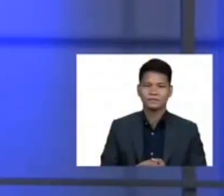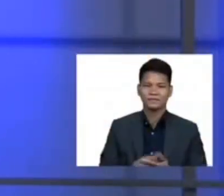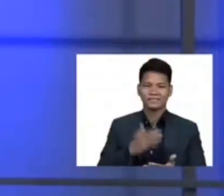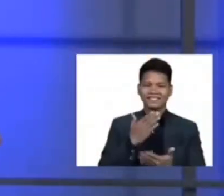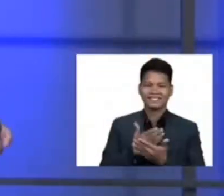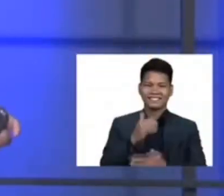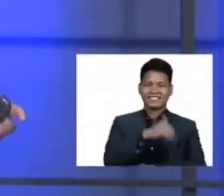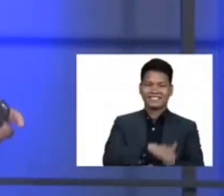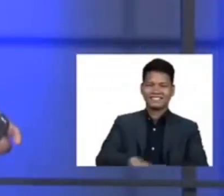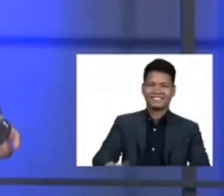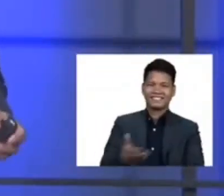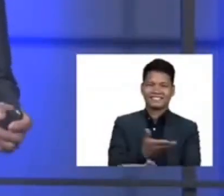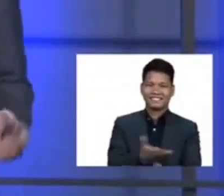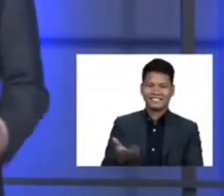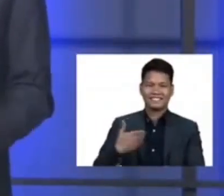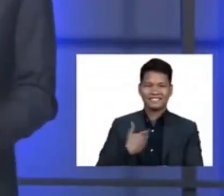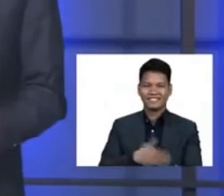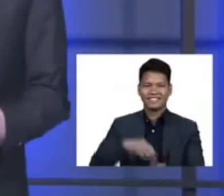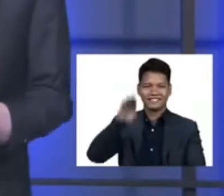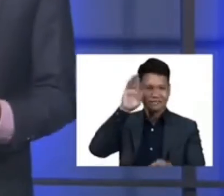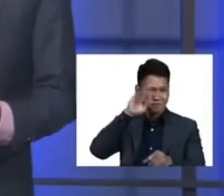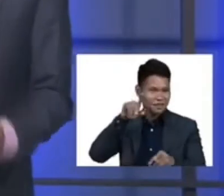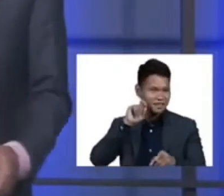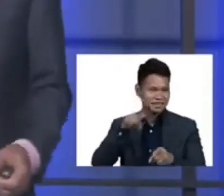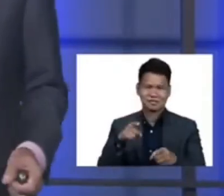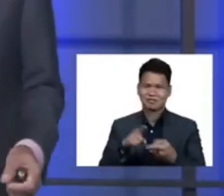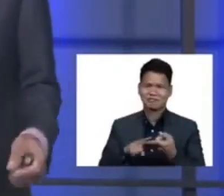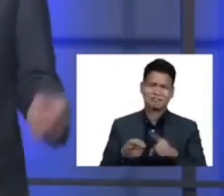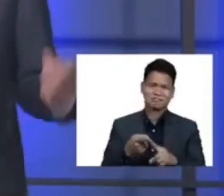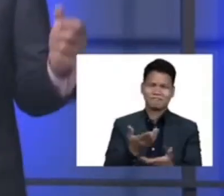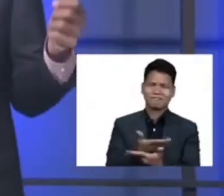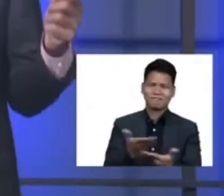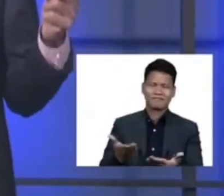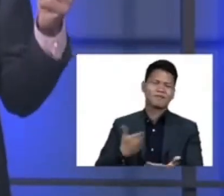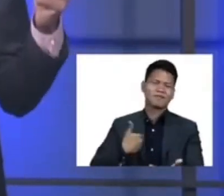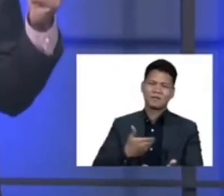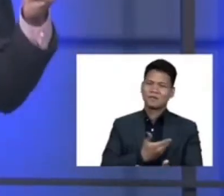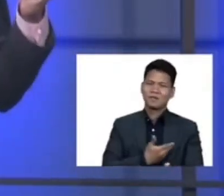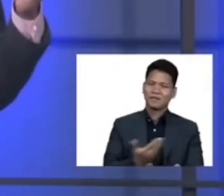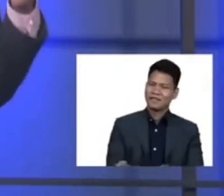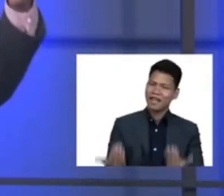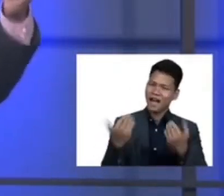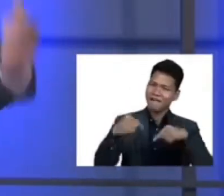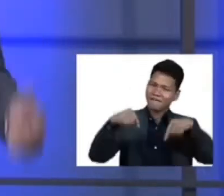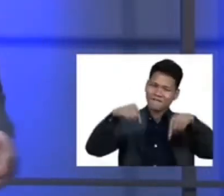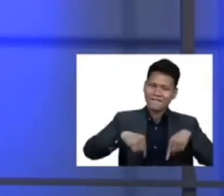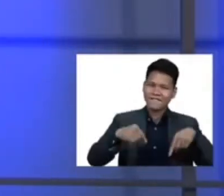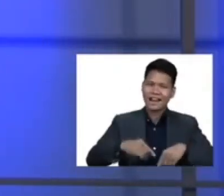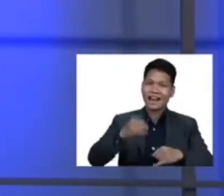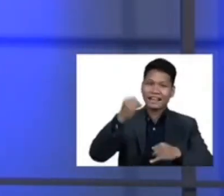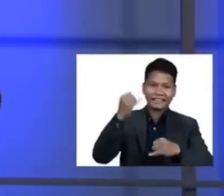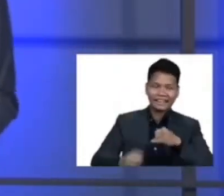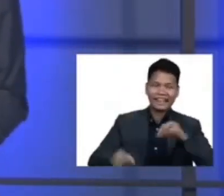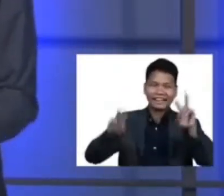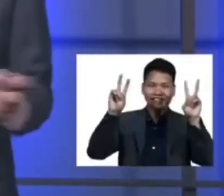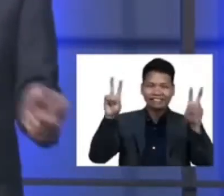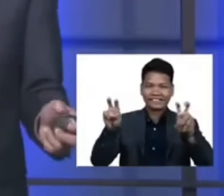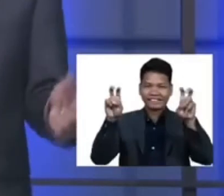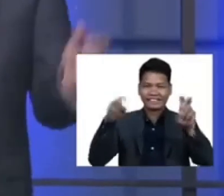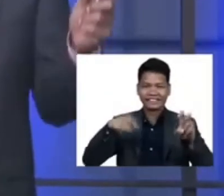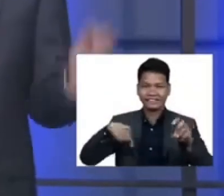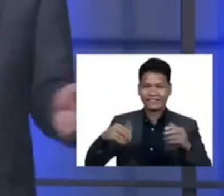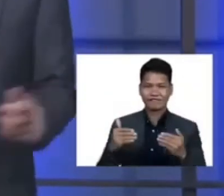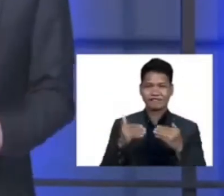Magandang gabi mga kaibigan at minamahal naming mga kapatid. Narito na po tayo sa last na topic sa ating